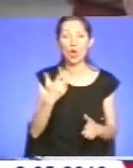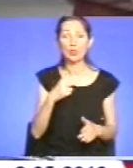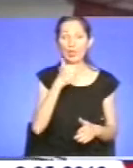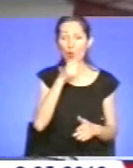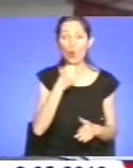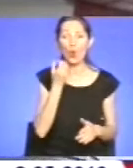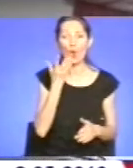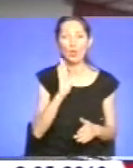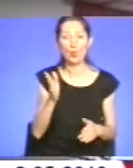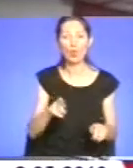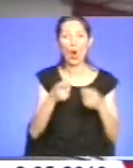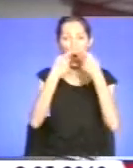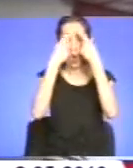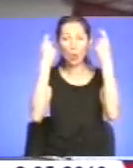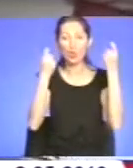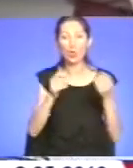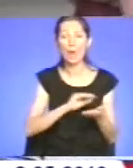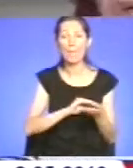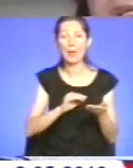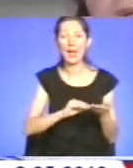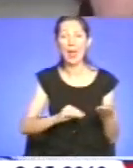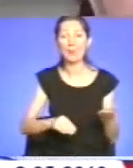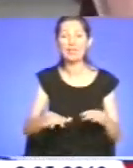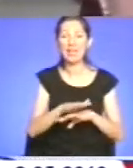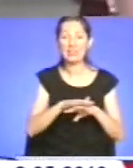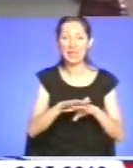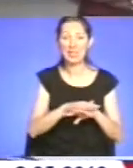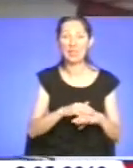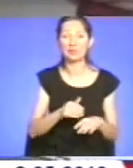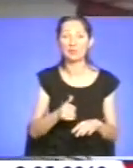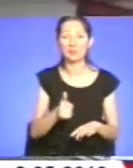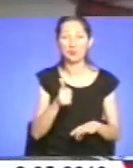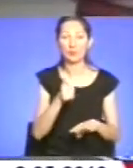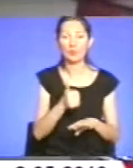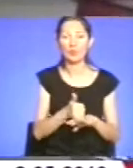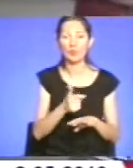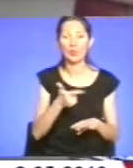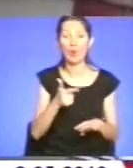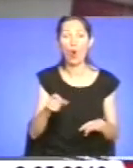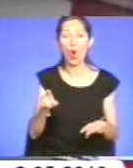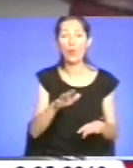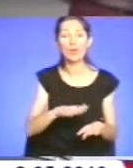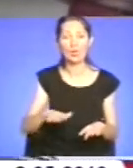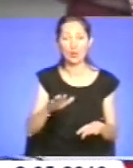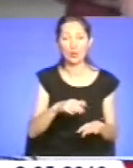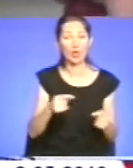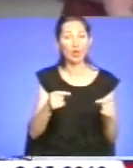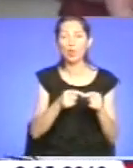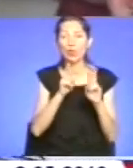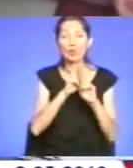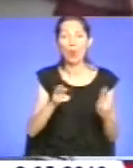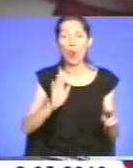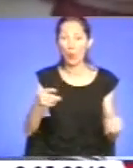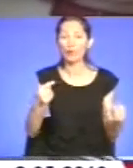був оголошено про перепис населення у Генеральному губернаторстві. Достеменно невідомо, чи дійсно відбувся такий перепис,